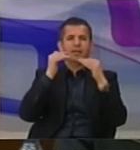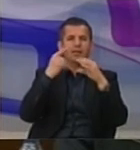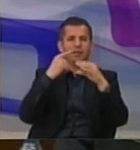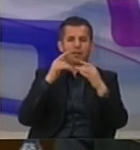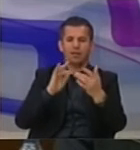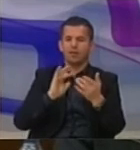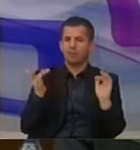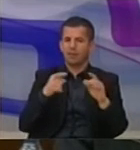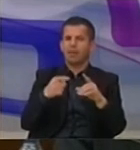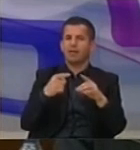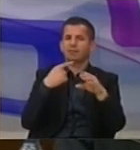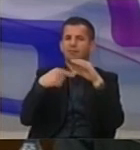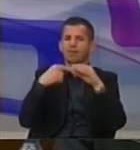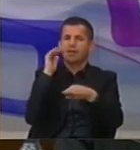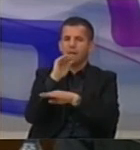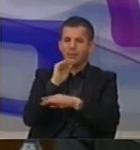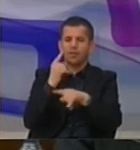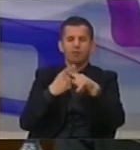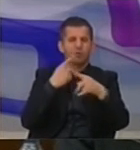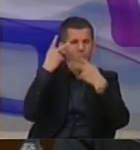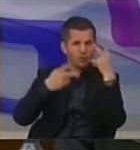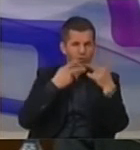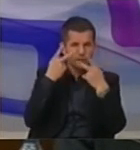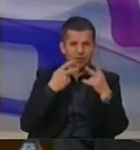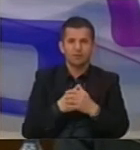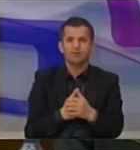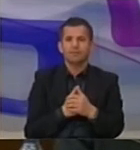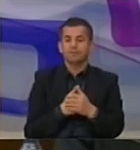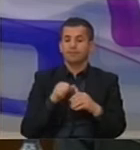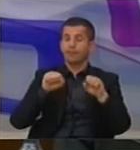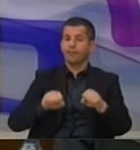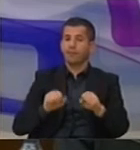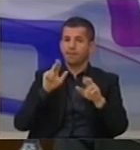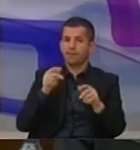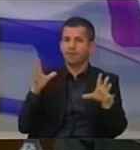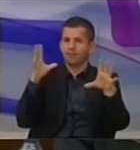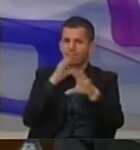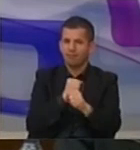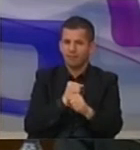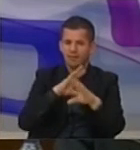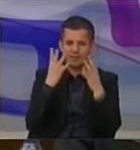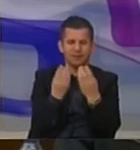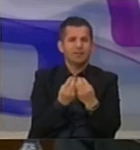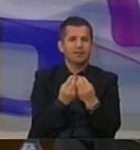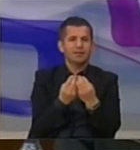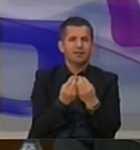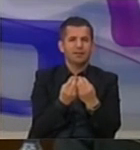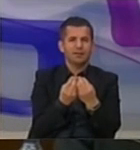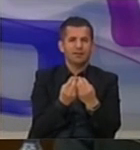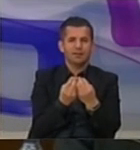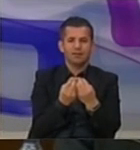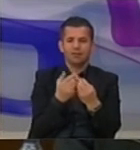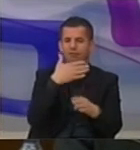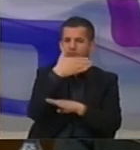të raportimit dhe të kontrolit. Qeveria dhët punoj në përmjërn e përqes të fiskalizimit në të gjitha bizneseve.